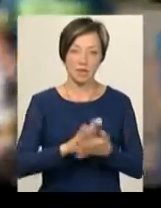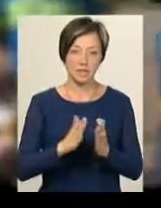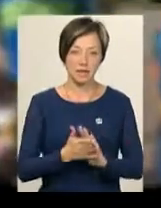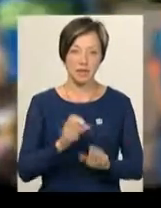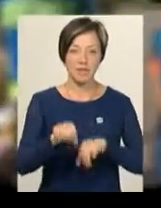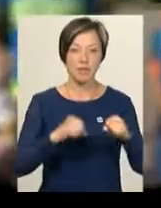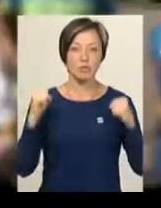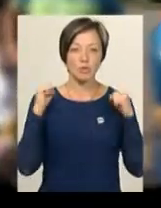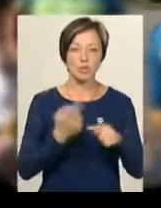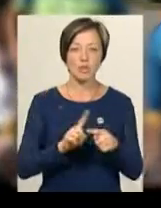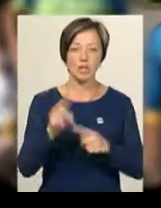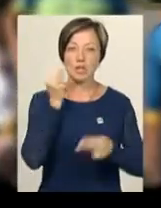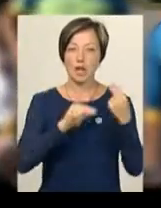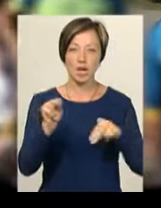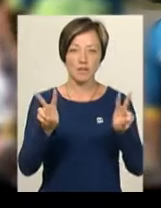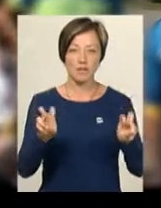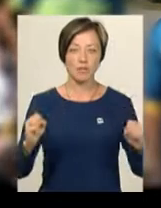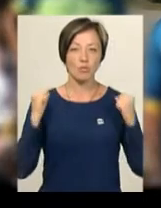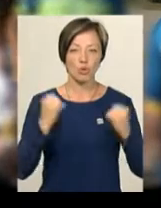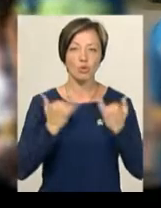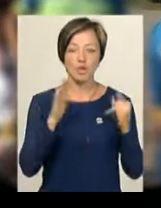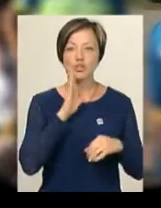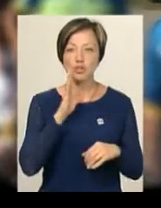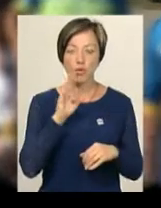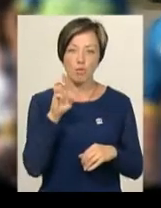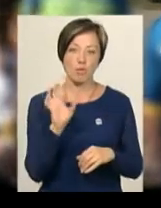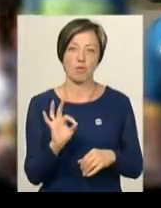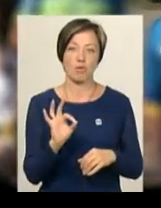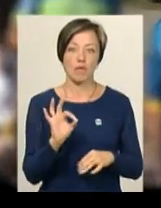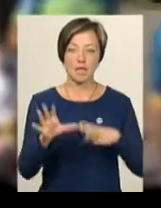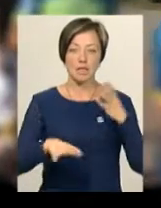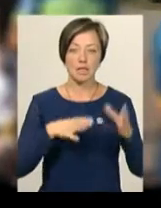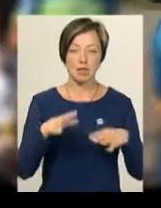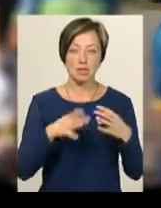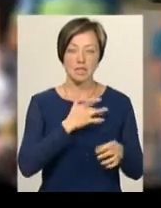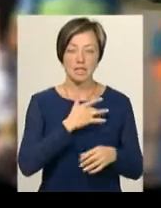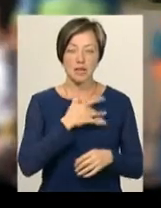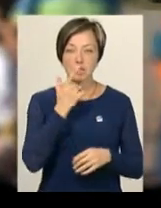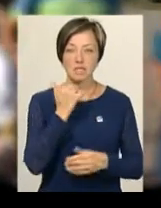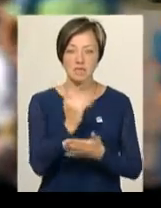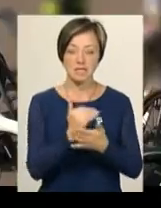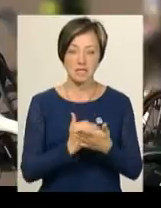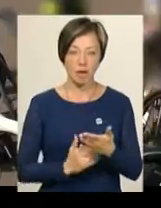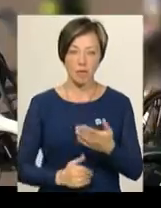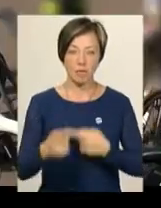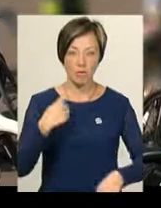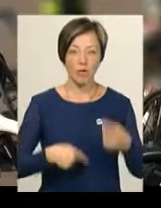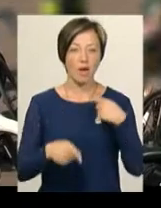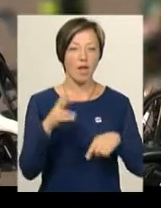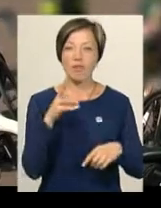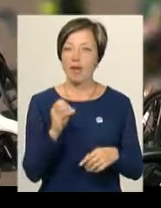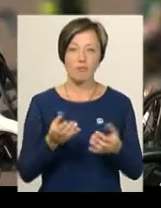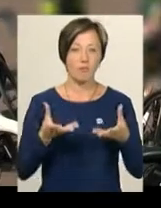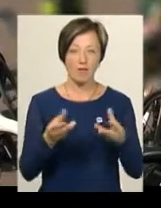Велоспорт – це найкращий вид спорту для жінок, тому що він тренує серцево-судинну систему, він не